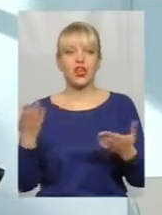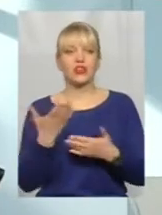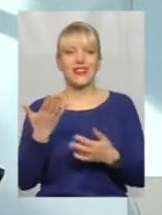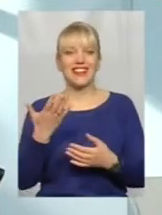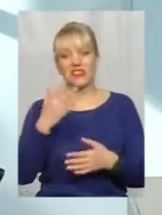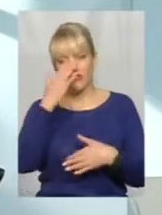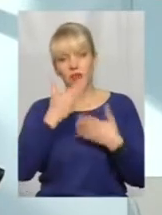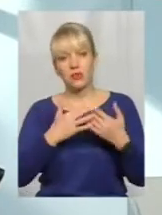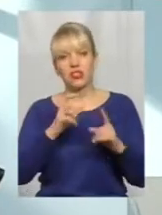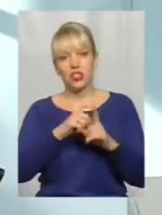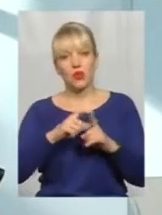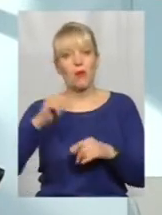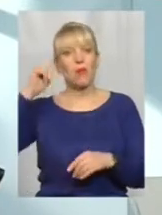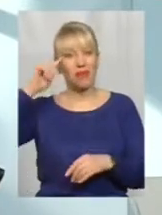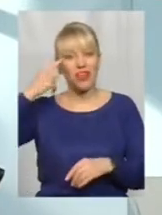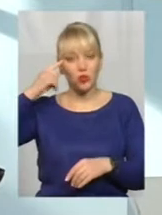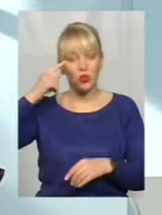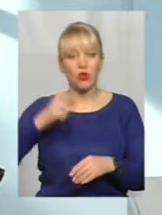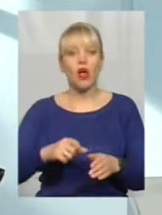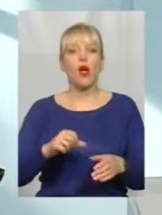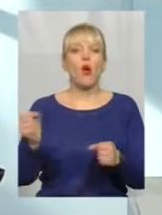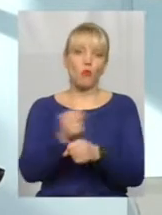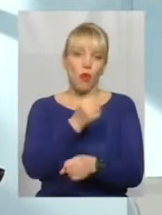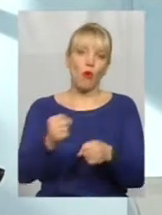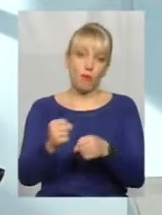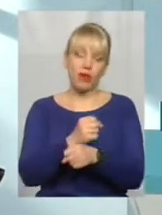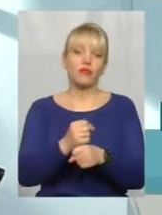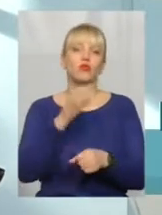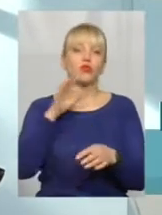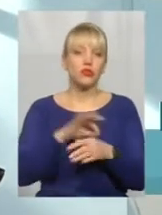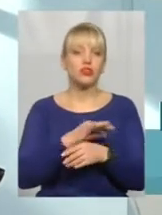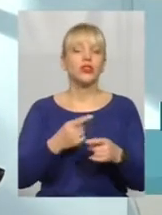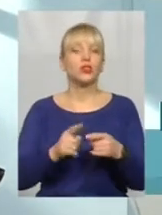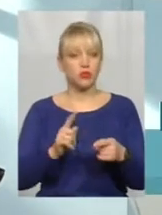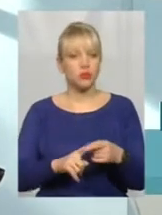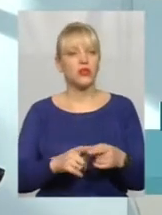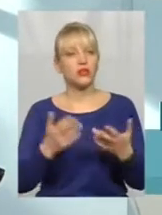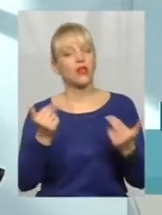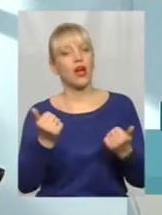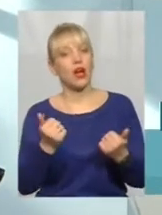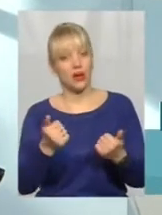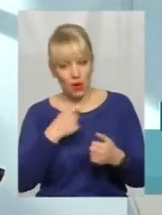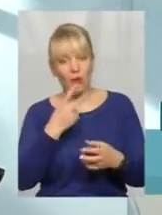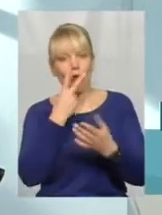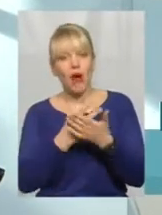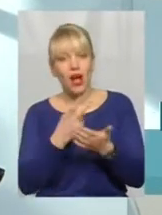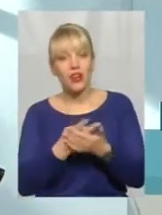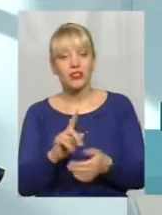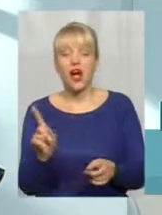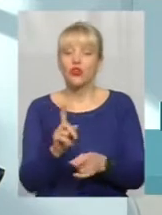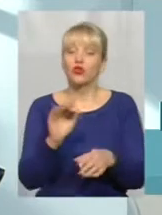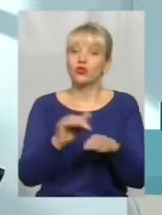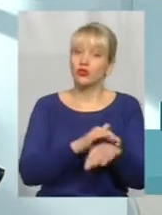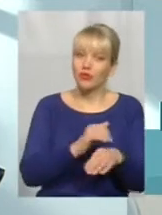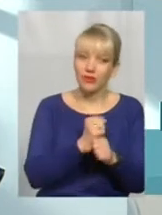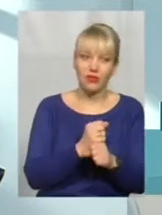придурок побив дружину, оце новина, оце рівень загальнонаціонального каналу. А про те, що добре робиться, ну як же це про це